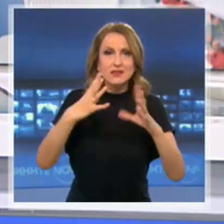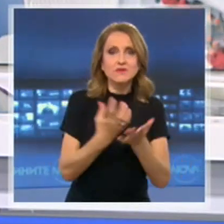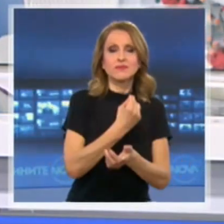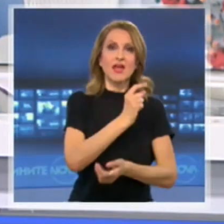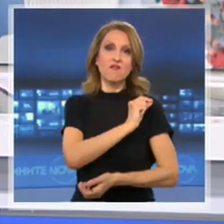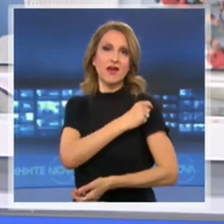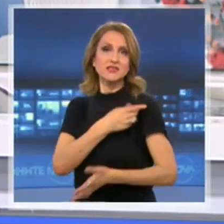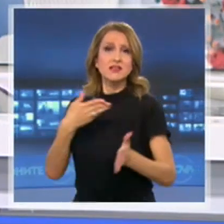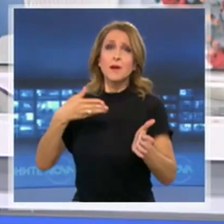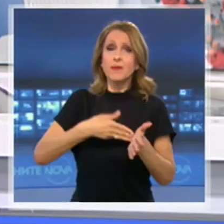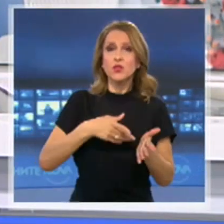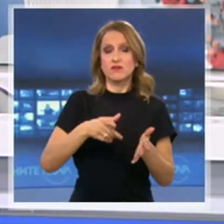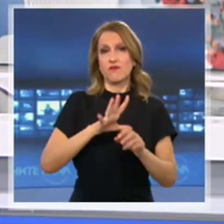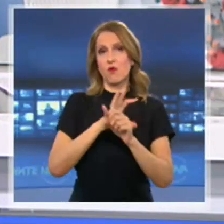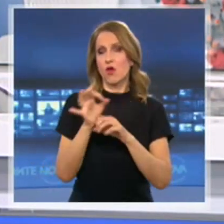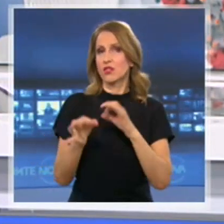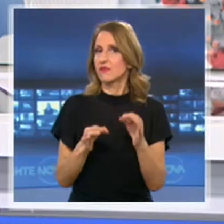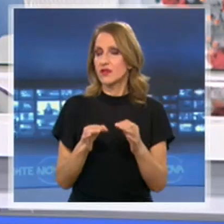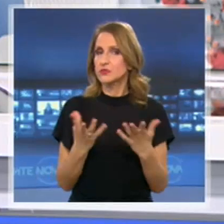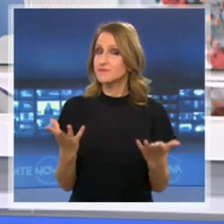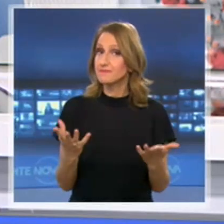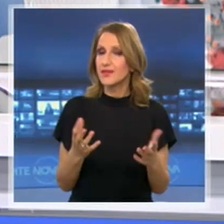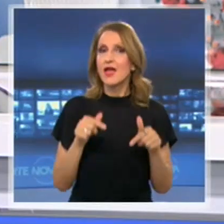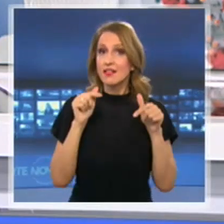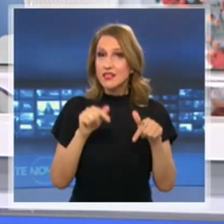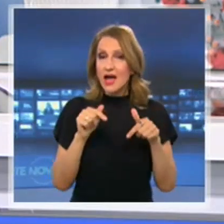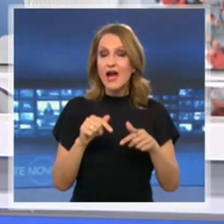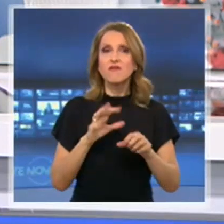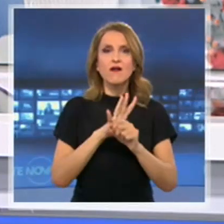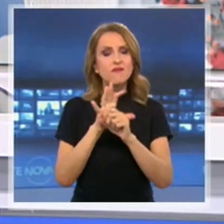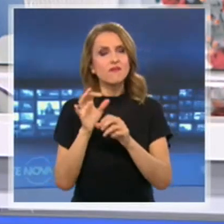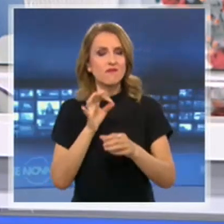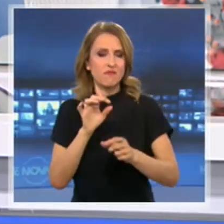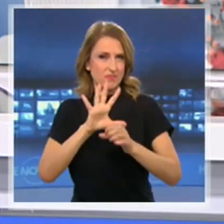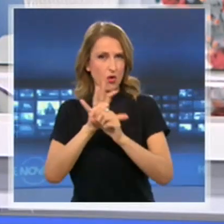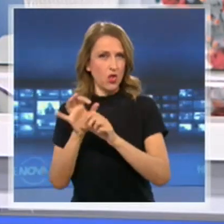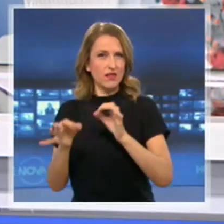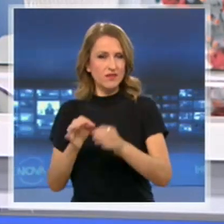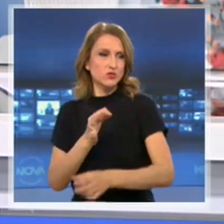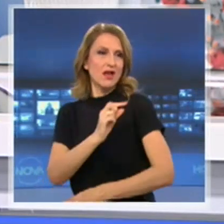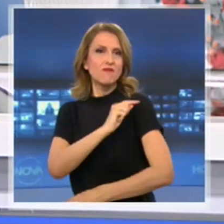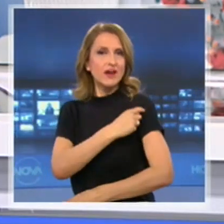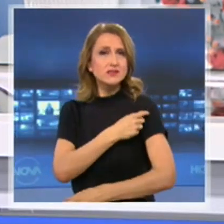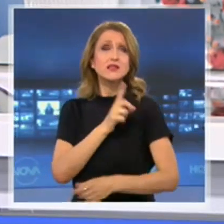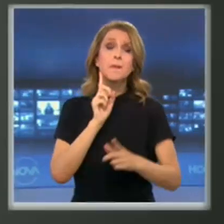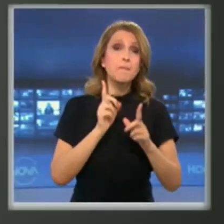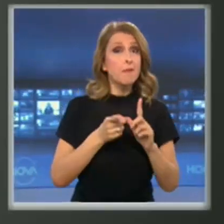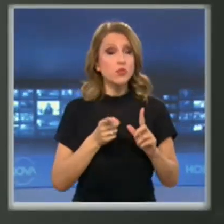агенция за лекарствата обявиха, че такава вакцина може да бъде одобрена най-рано през 2021 година.